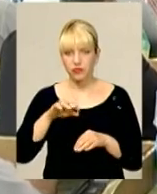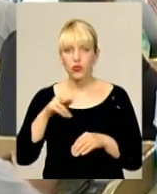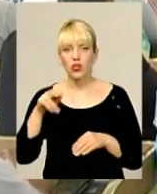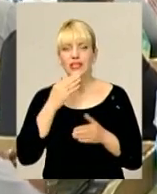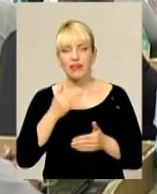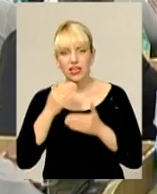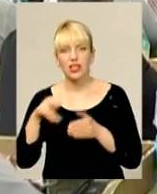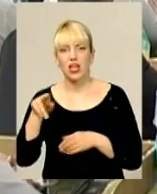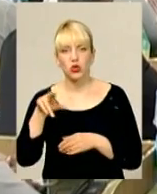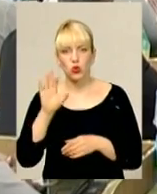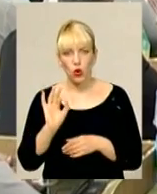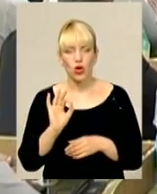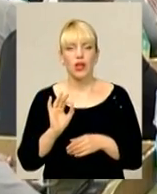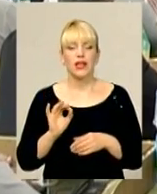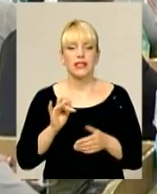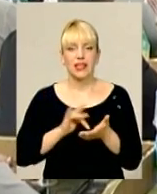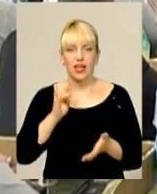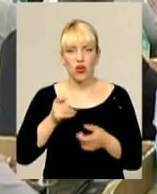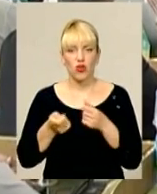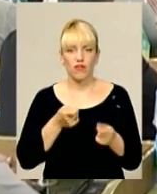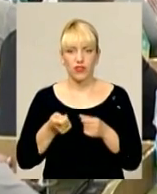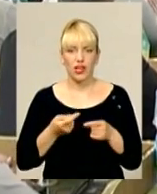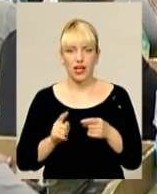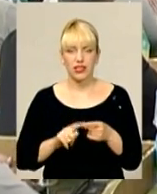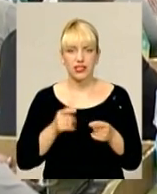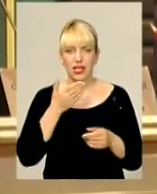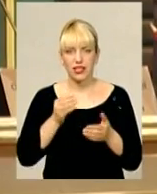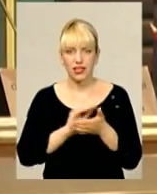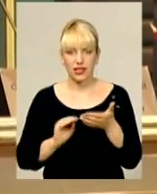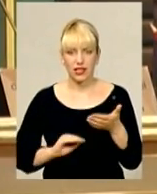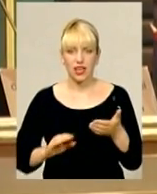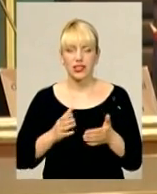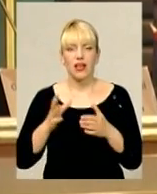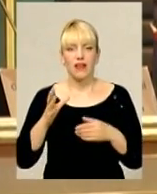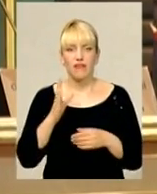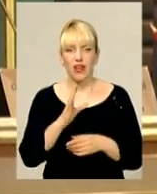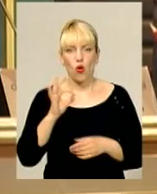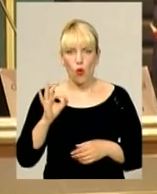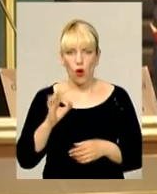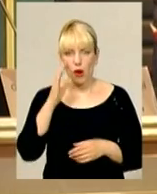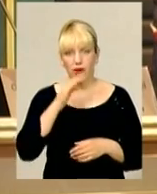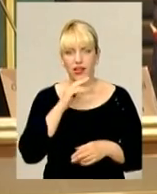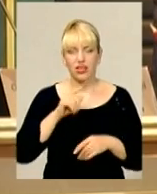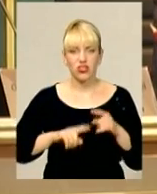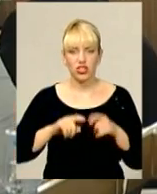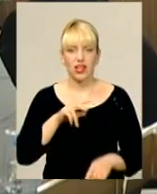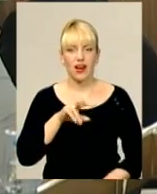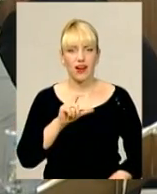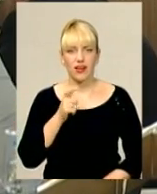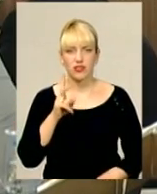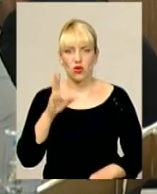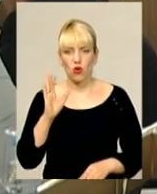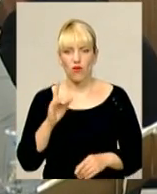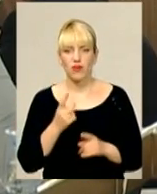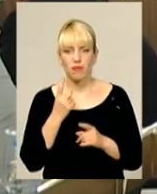документу депутатам представляв очільник фракції облради від Всеукраїнського об'єднання «Батьківщина» Валерій Лісков. І 1 червня